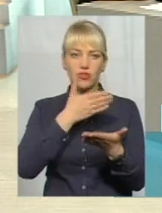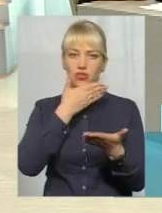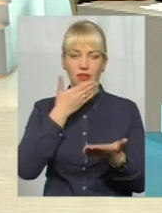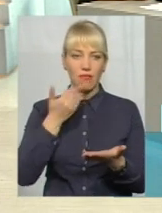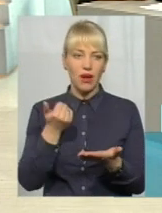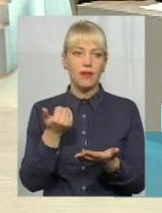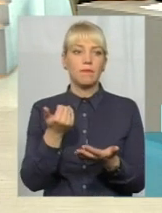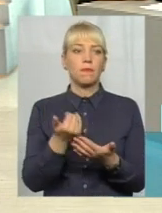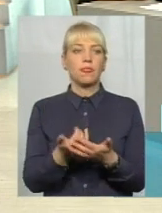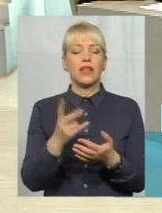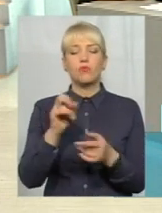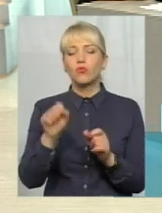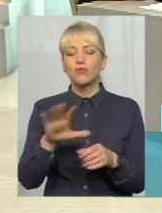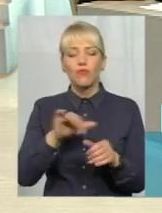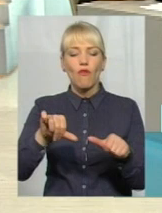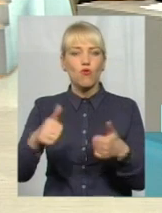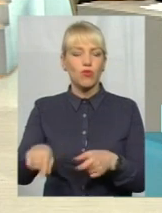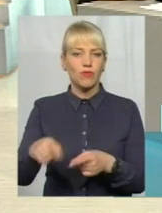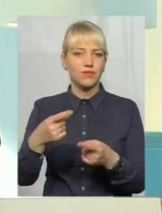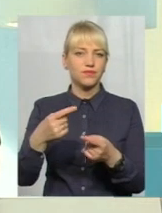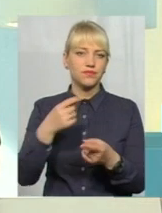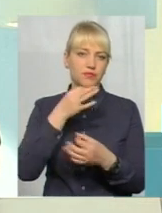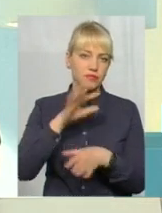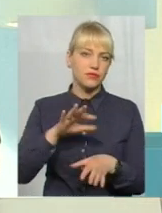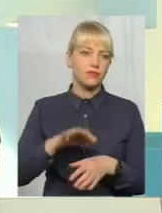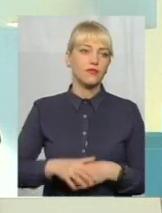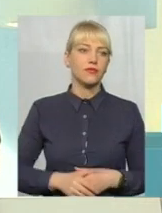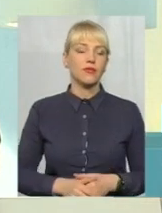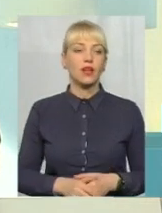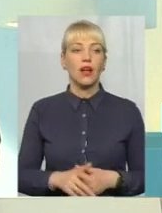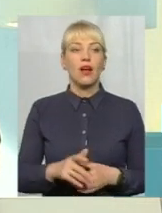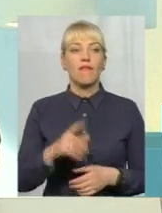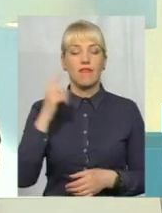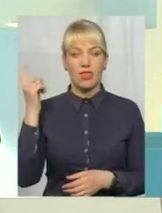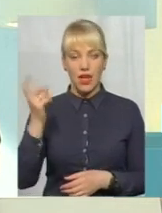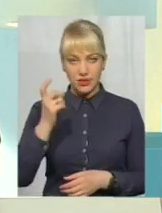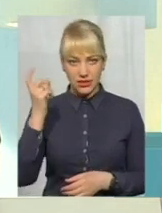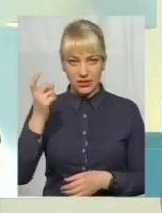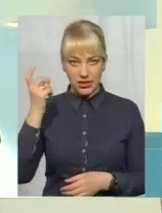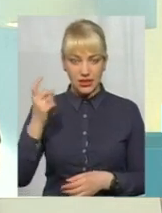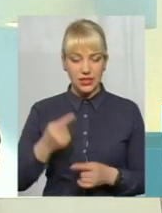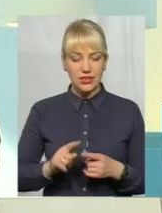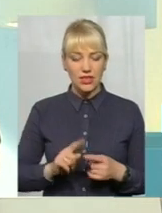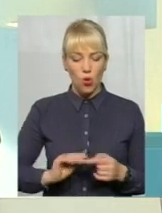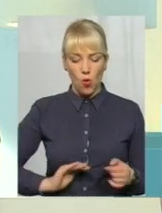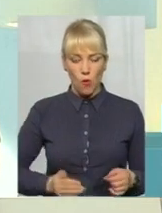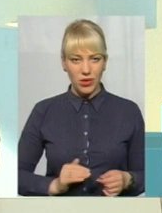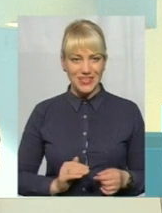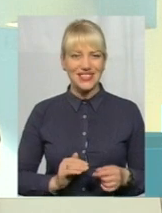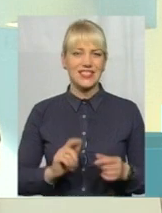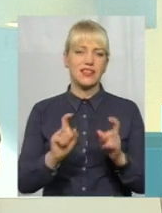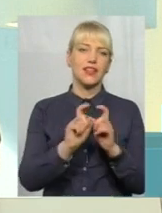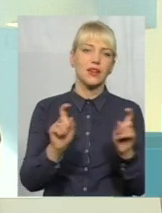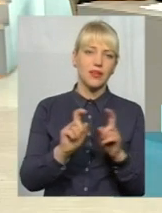якоїсь самої конструкції може мати заперечення. Власники цих комерційних приміщень розуміють, що